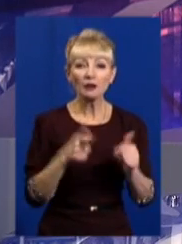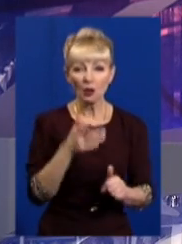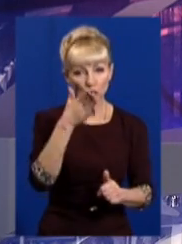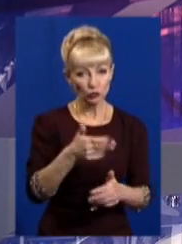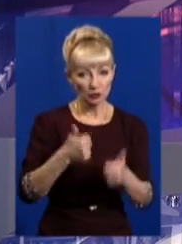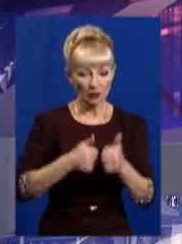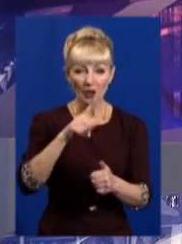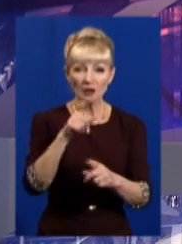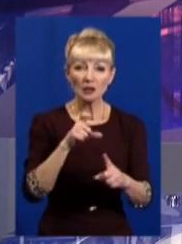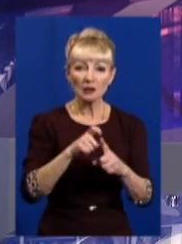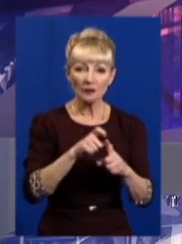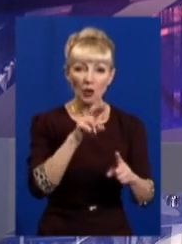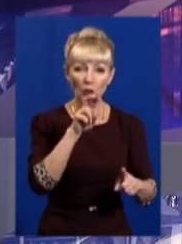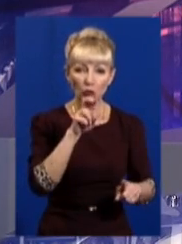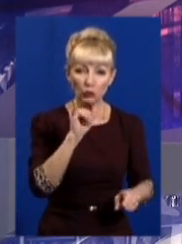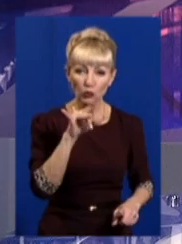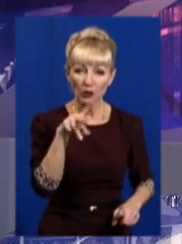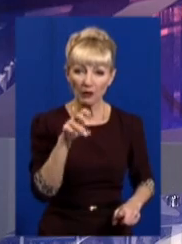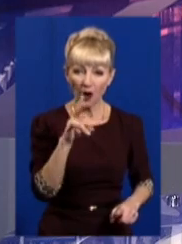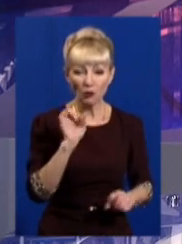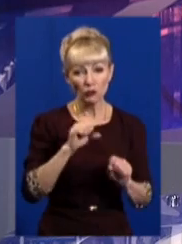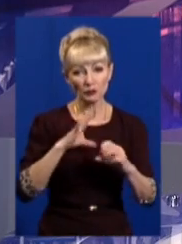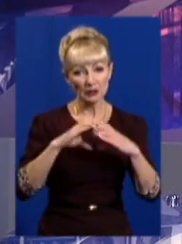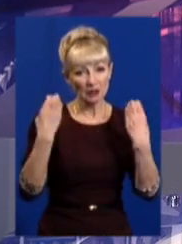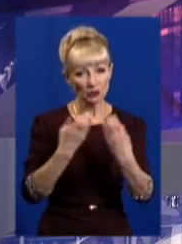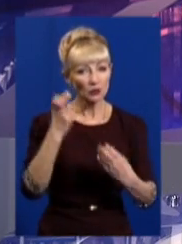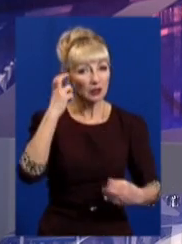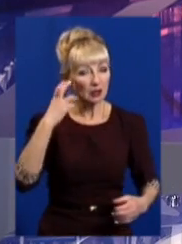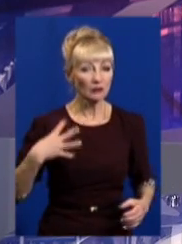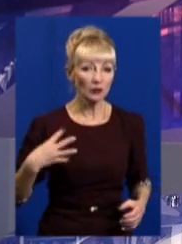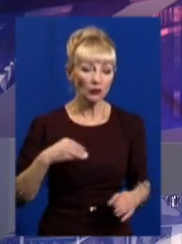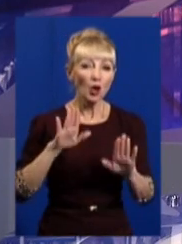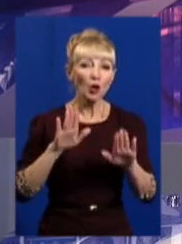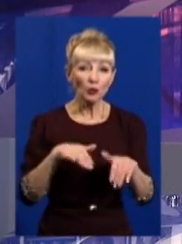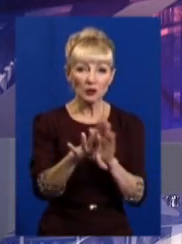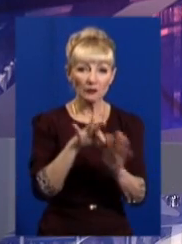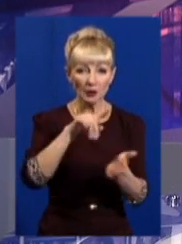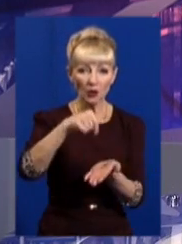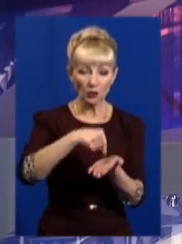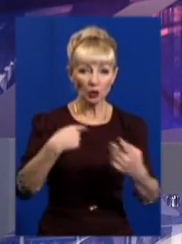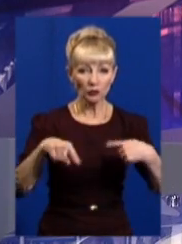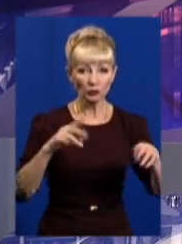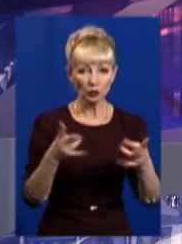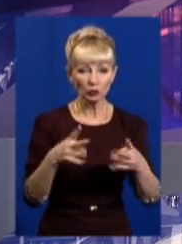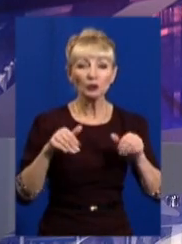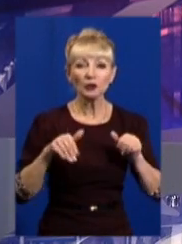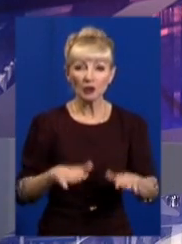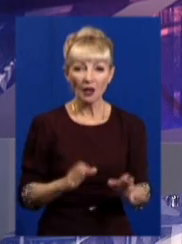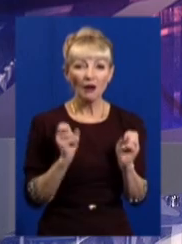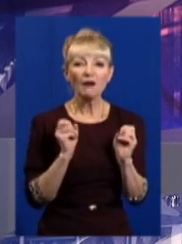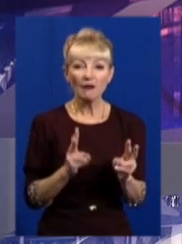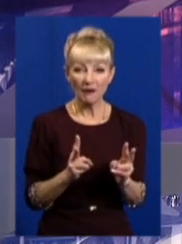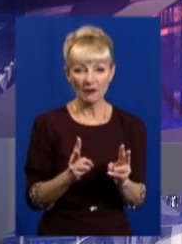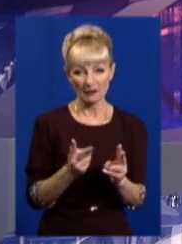матч. За словами Бурлакова, це може бути стадіон у Києві чи Львові. Після визначення міста у футбольному клубі вирішуватимуть, як